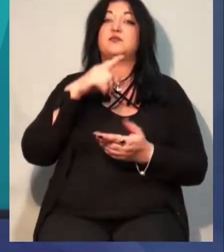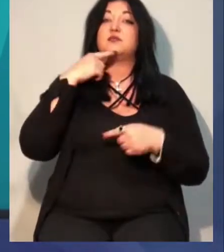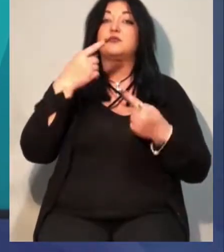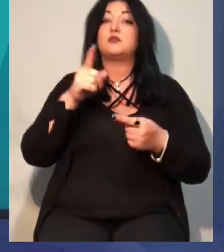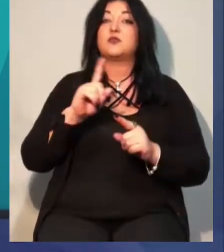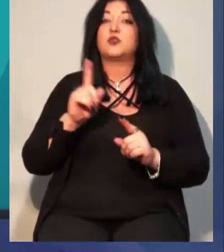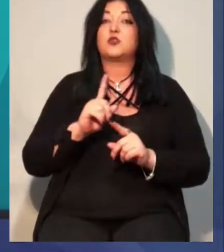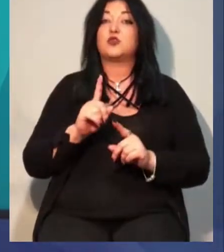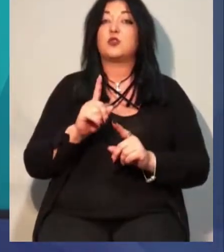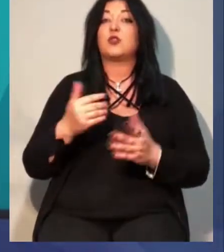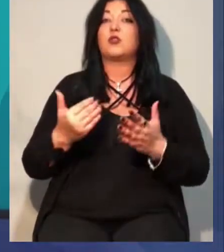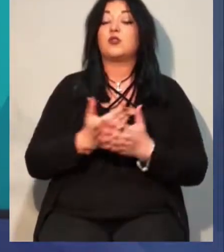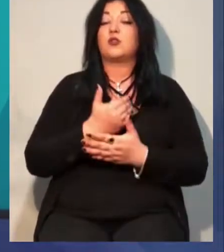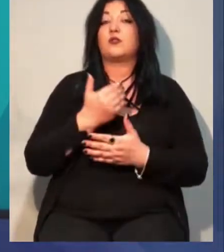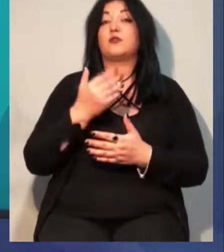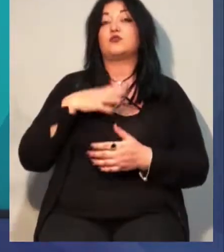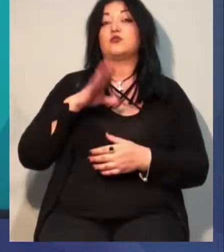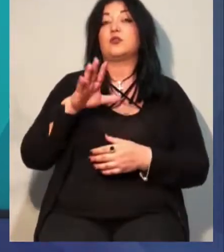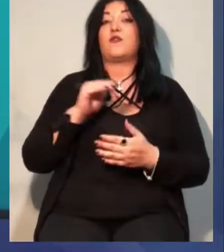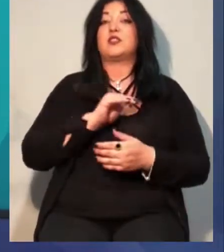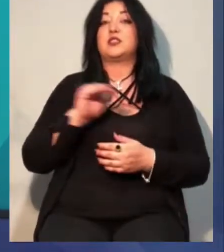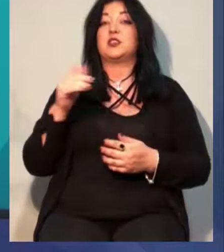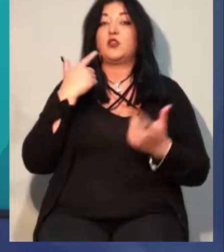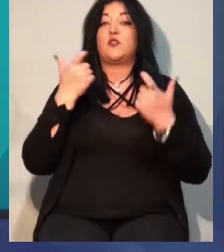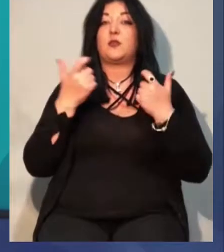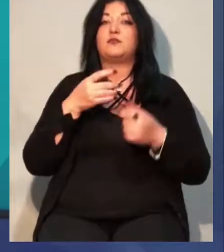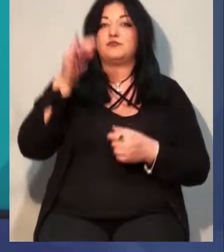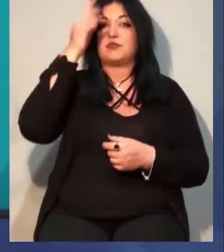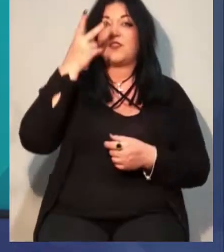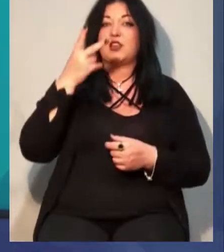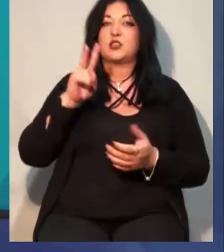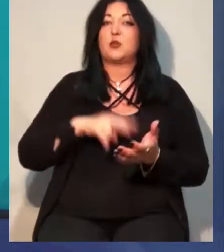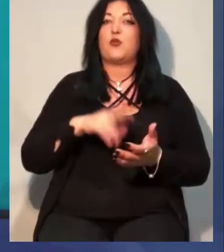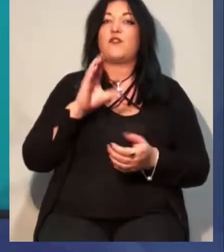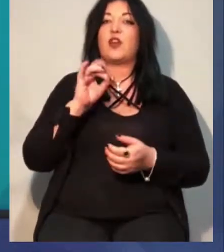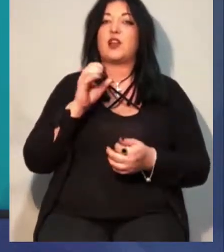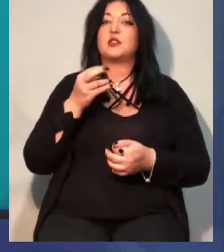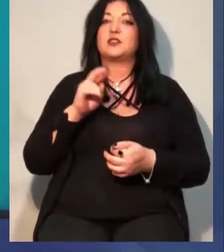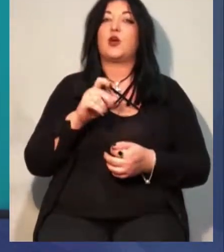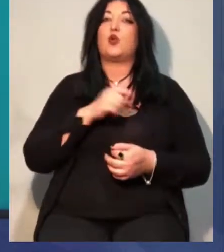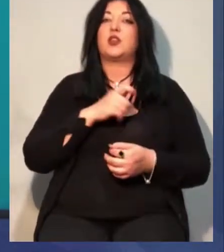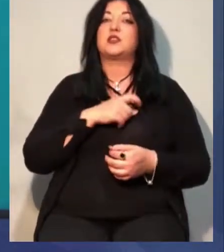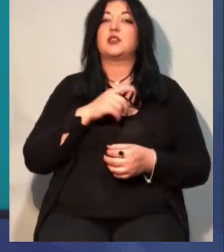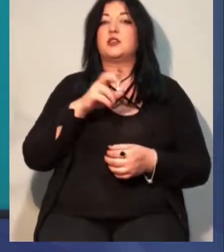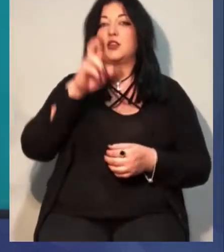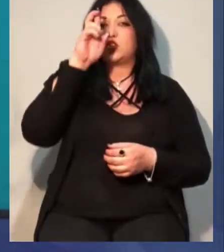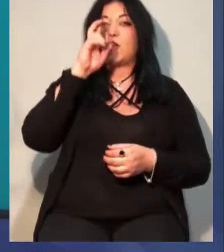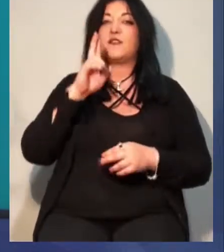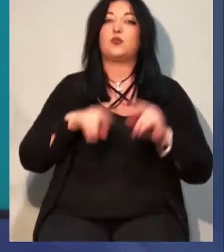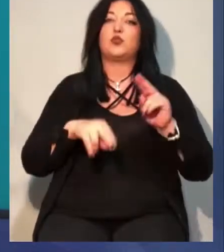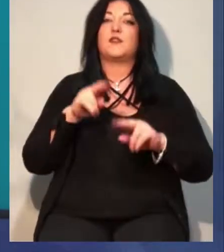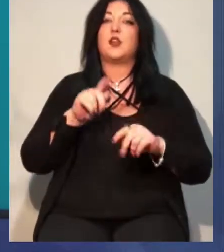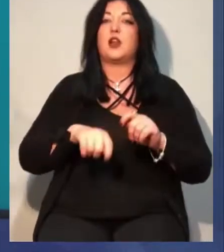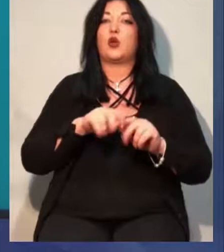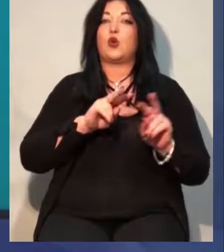нової офіційної інформації. Нагадаємо, 27 вересня Одеський державний архітектурно-будівельний контроль скасував дозвіл